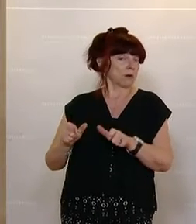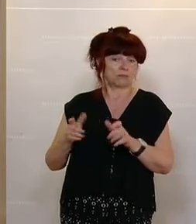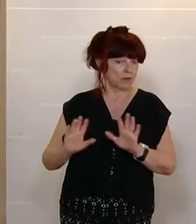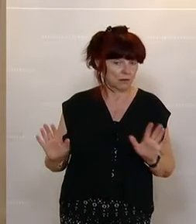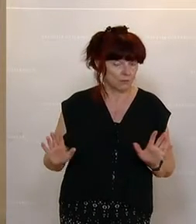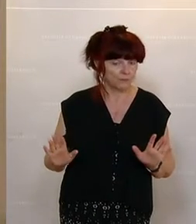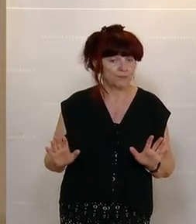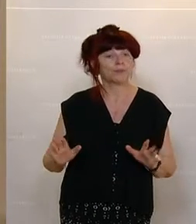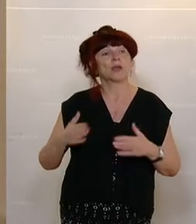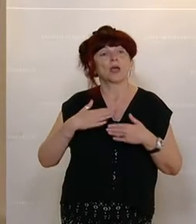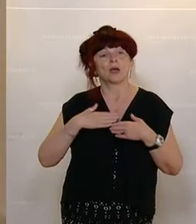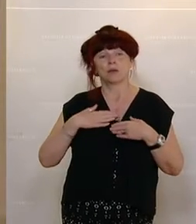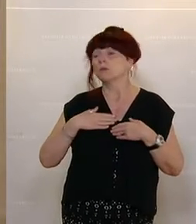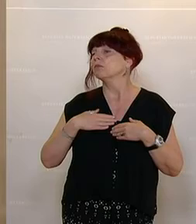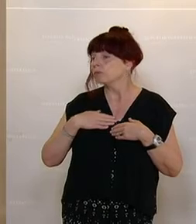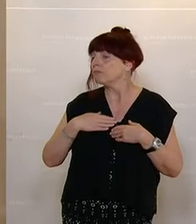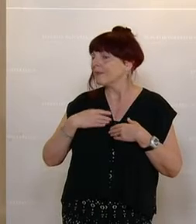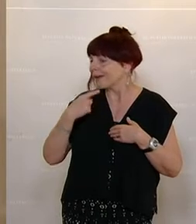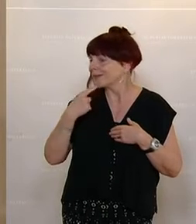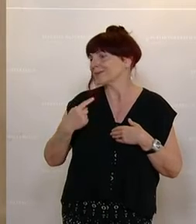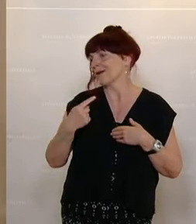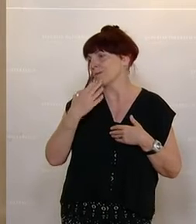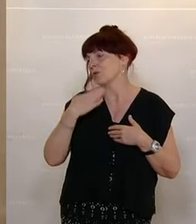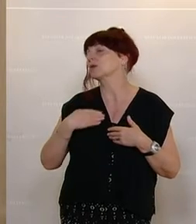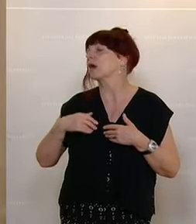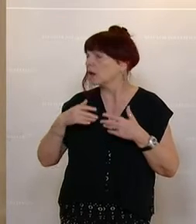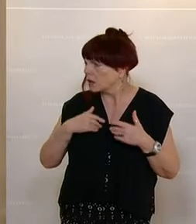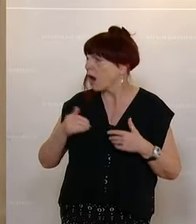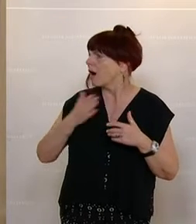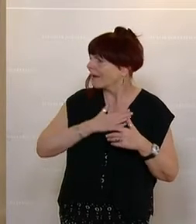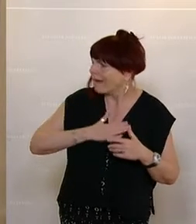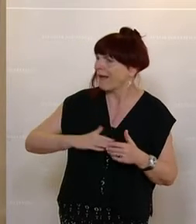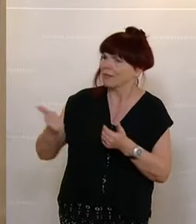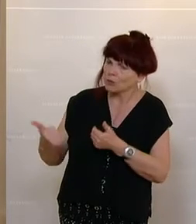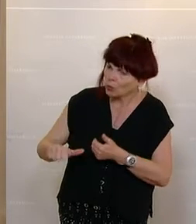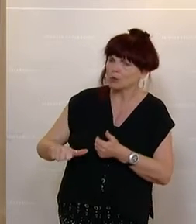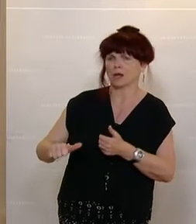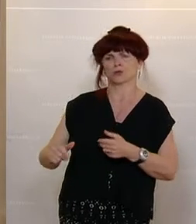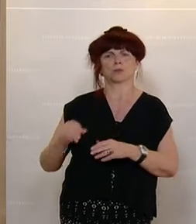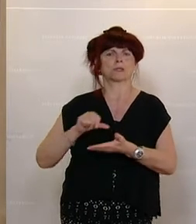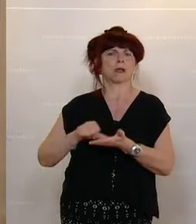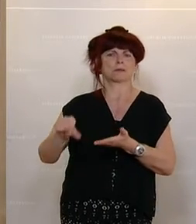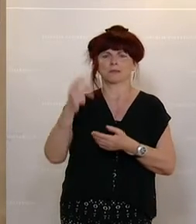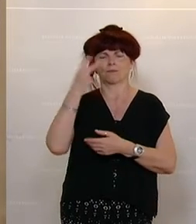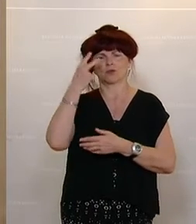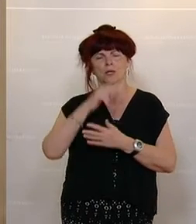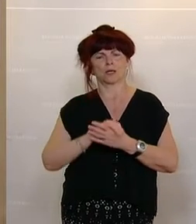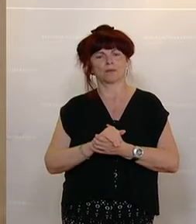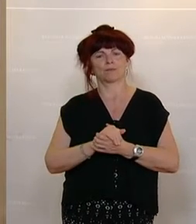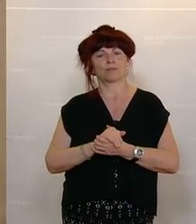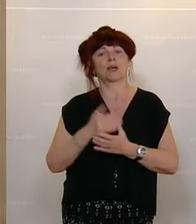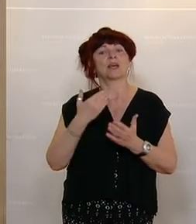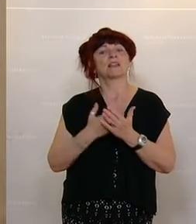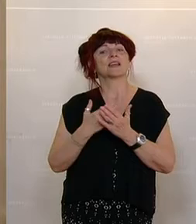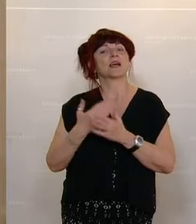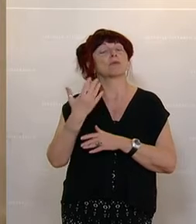würde sogar sagen, die sind warmly welcome, solche Beiträge von anderen Organisationen. Demnach sind die 500